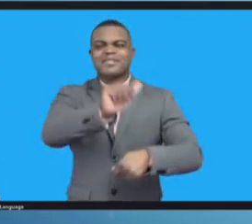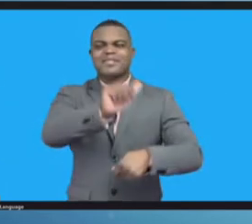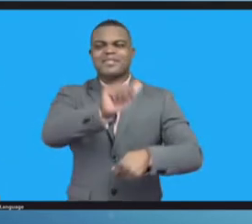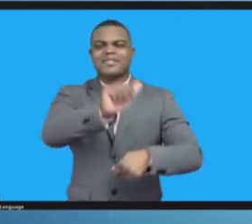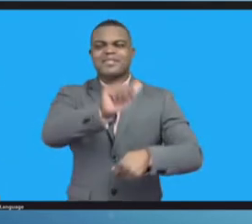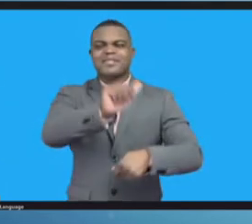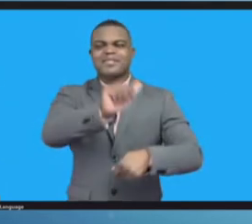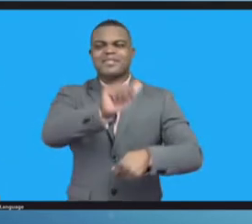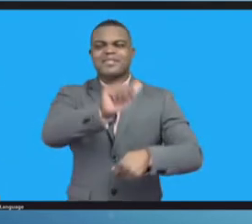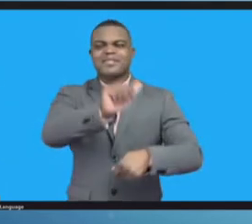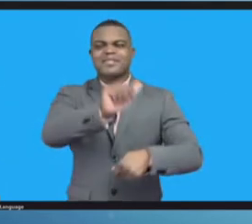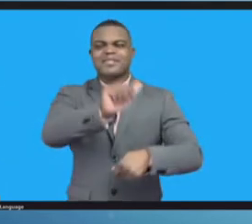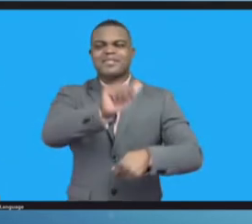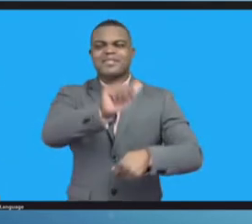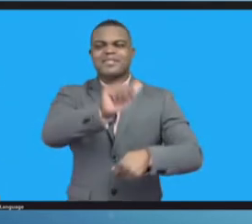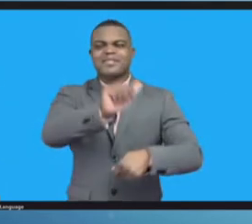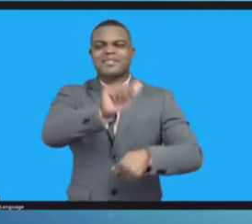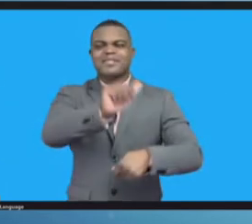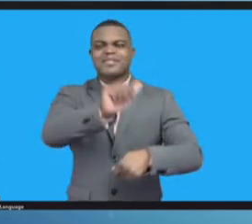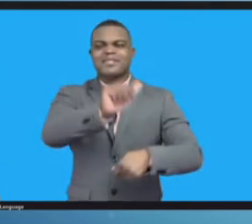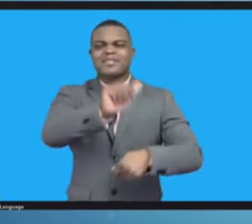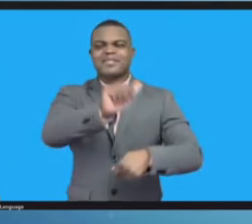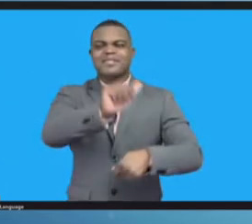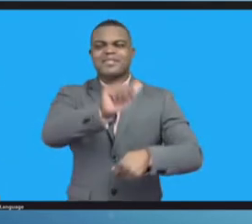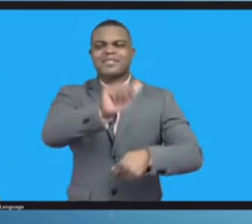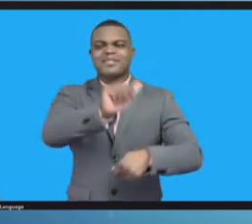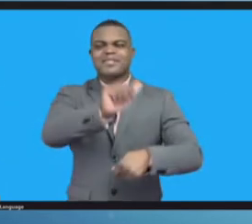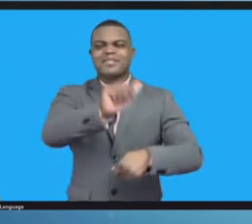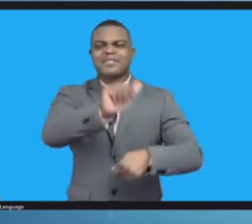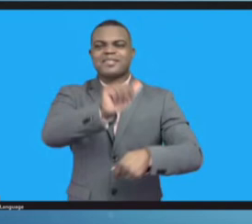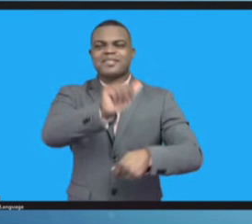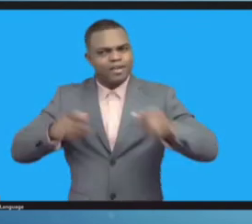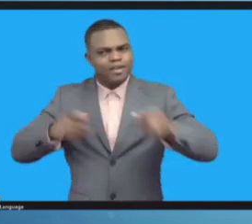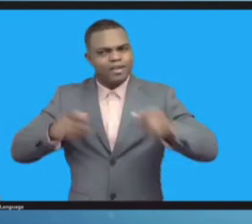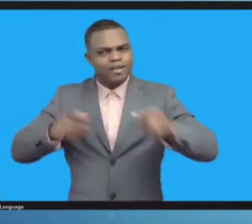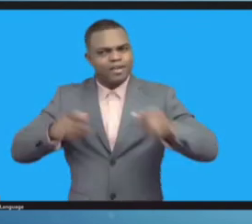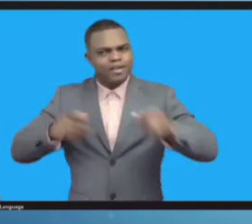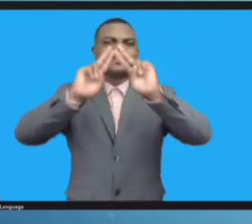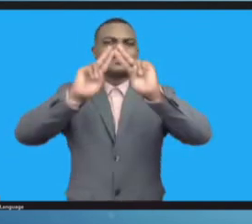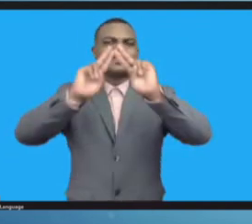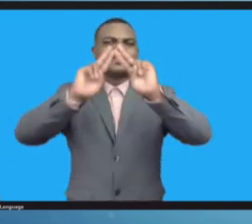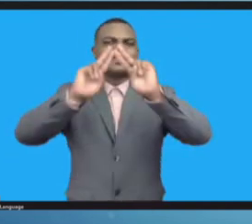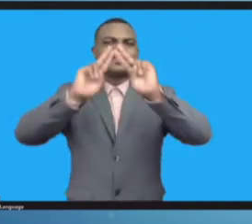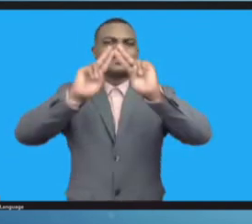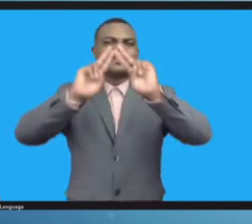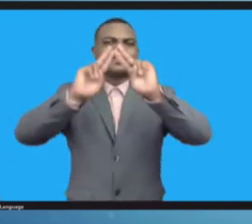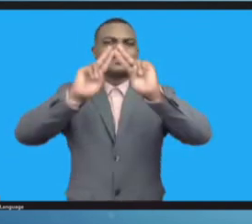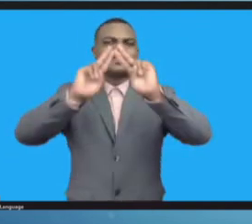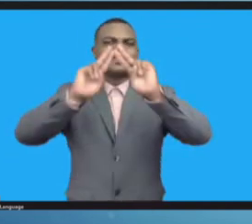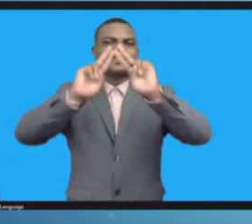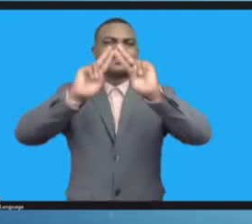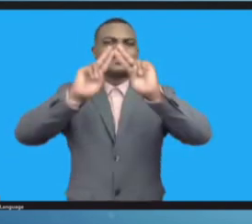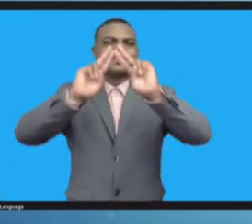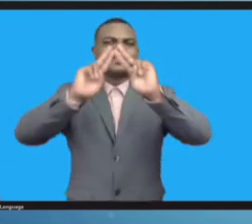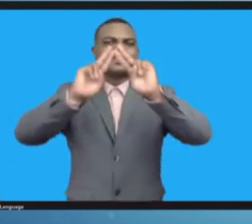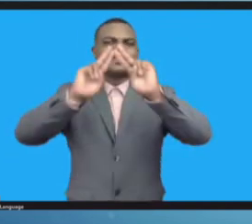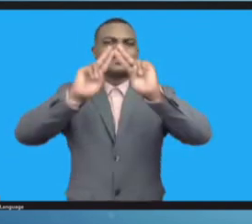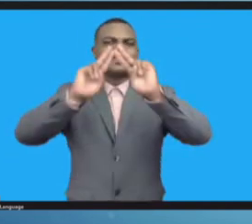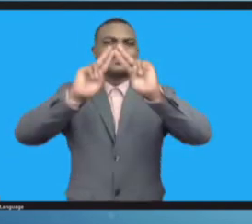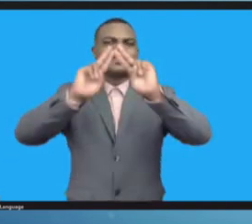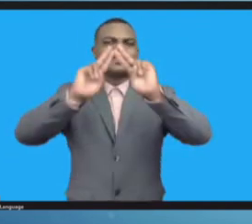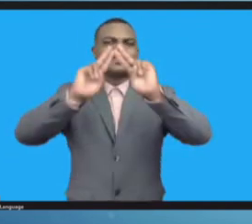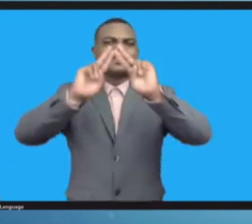إن هذه المنصة المشتركة بين أطراف